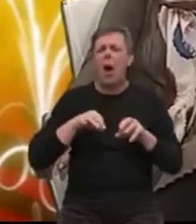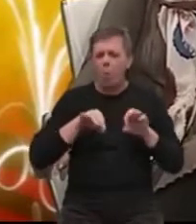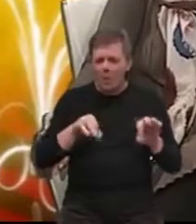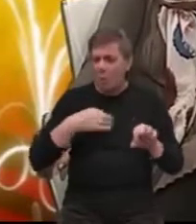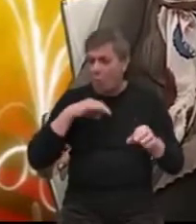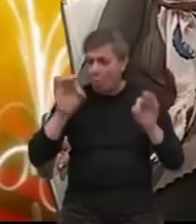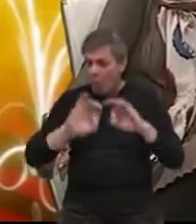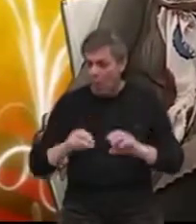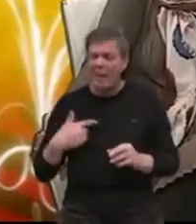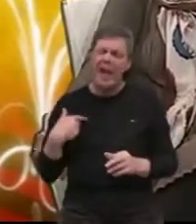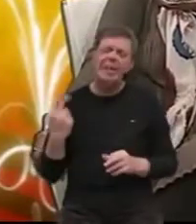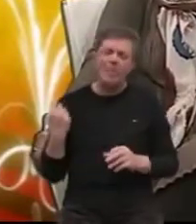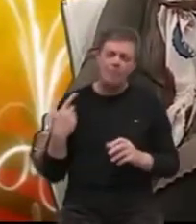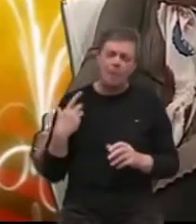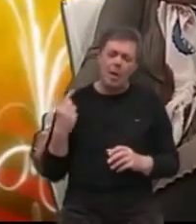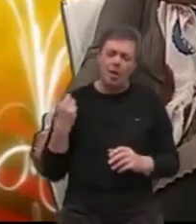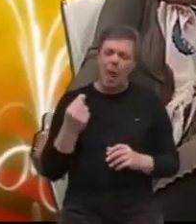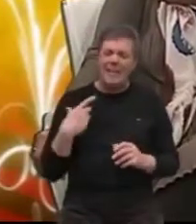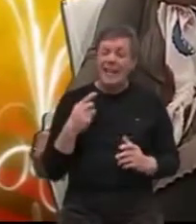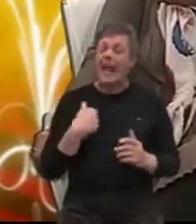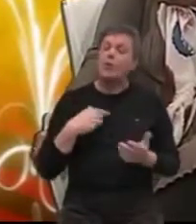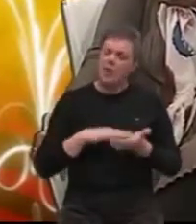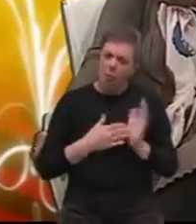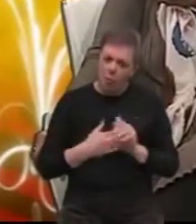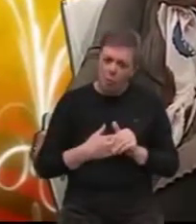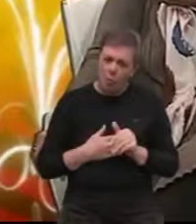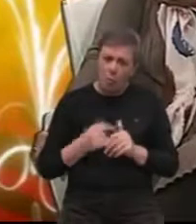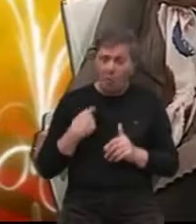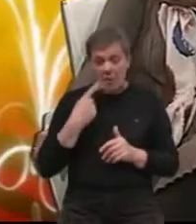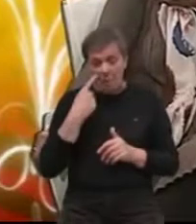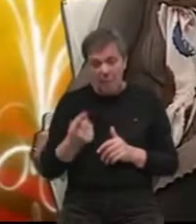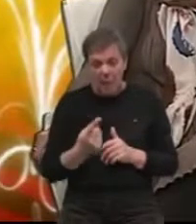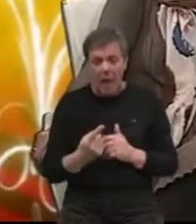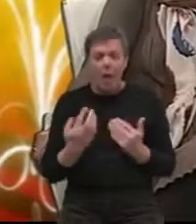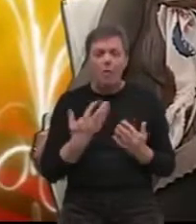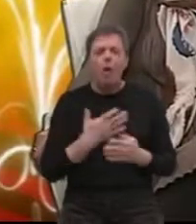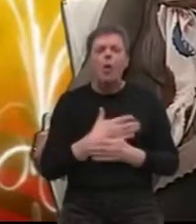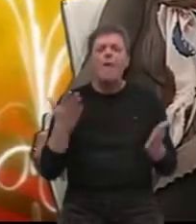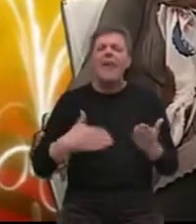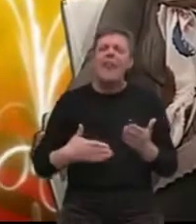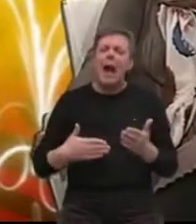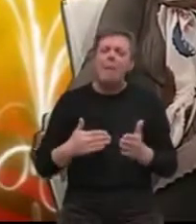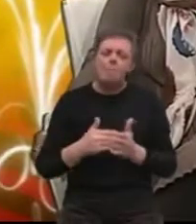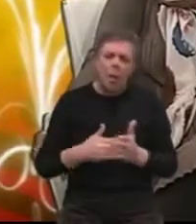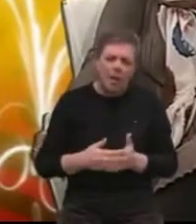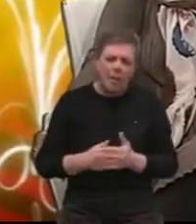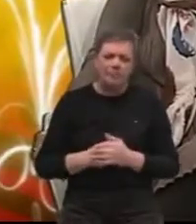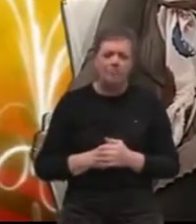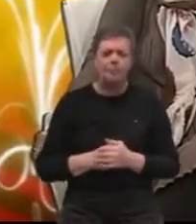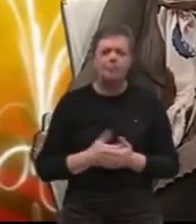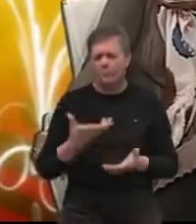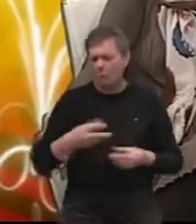Ja sam onda prvo dolazila sa svojim suprugom. A onda sam vidila koliko je zapravo velika potreba za time. To je